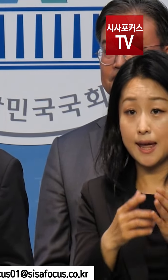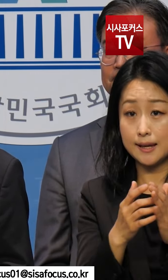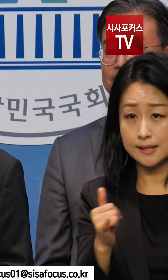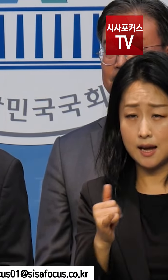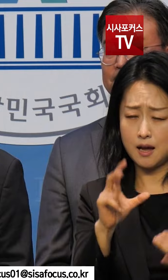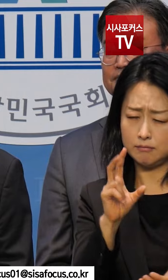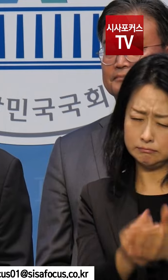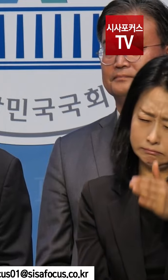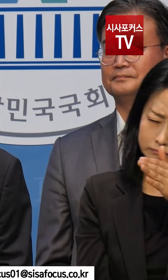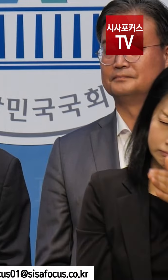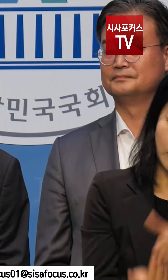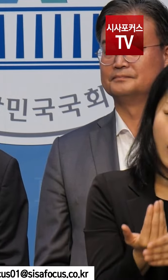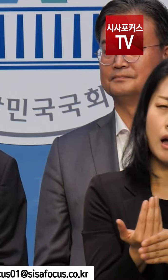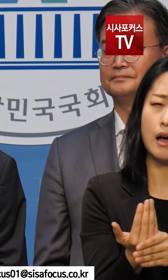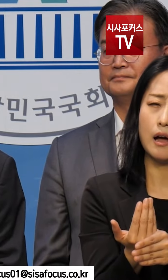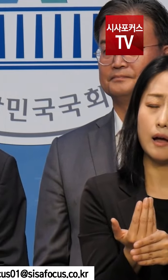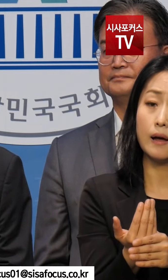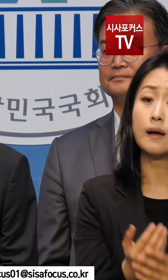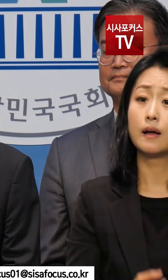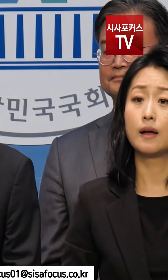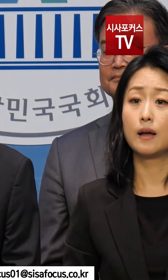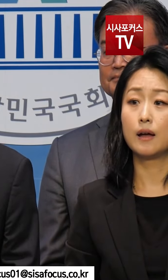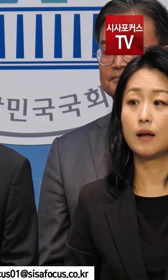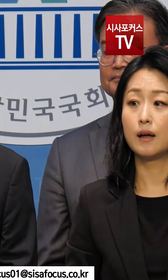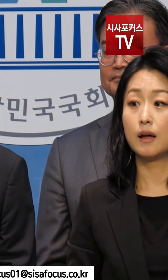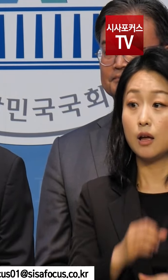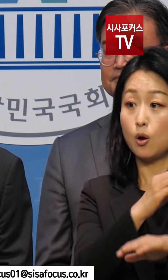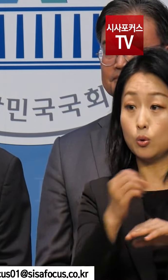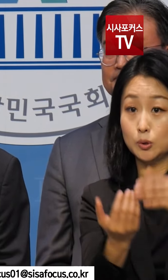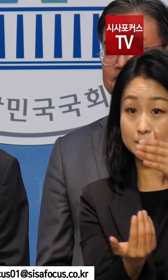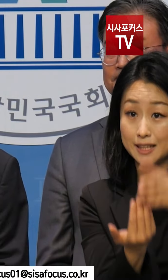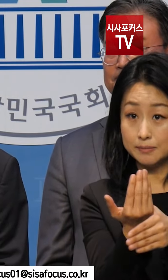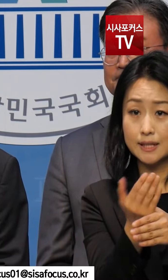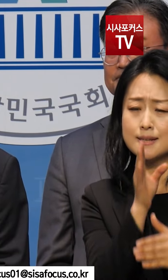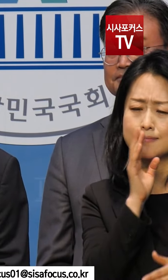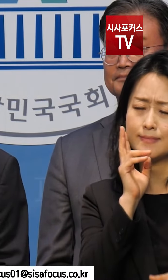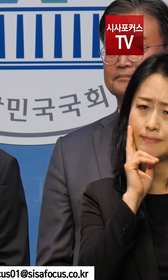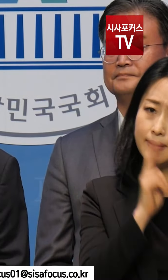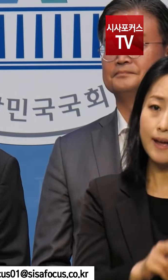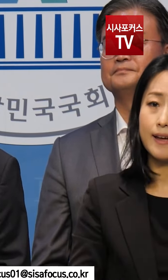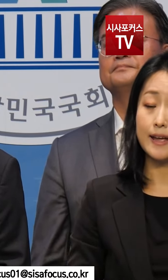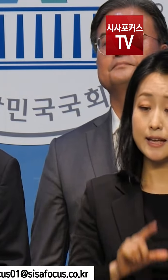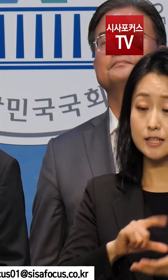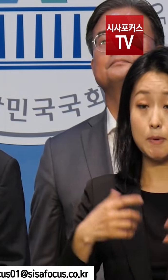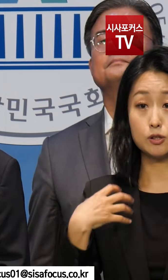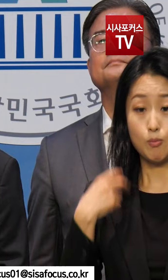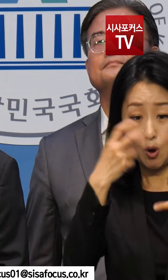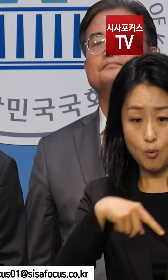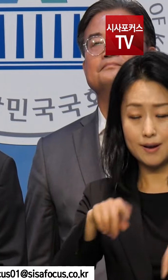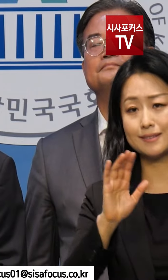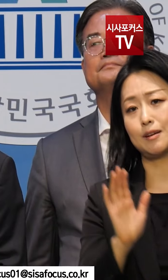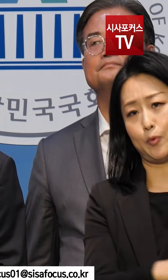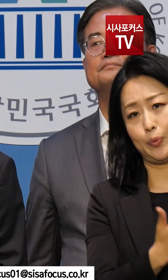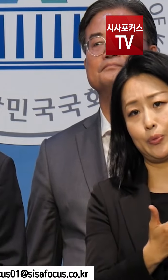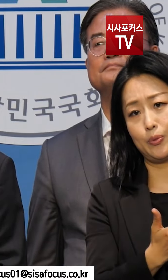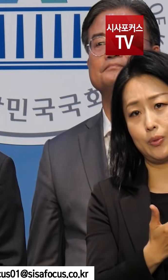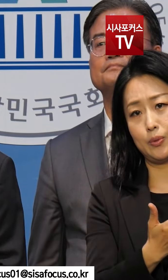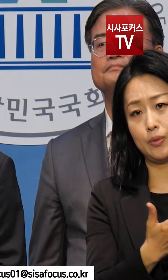대형 참사였습니다. 오송지하차도 참사의 심각성은 지방정부의 관리능력 부재와